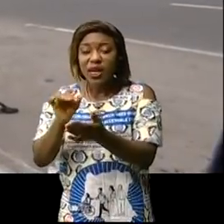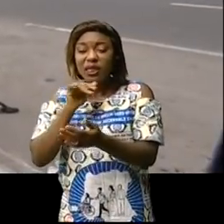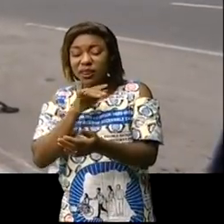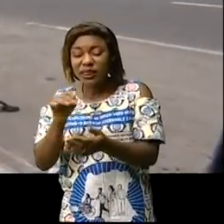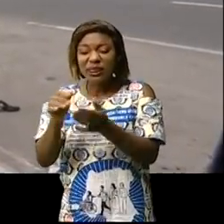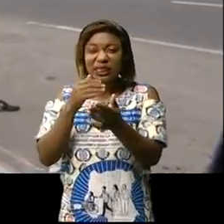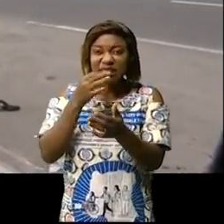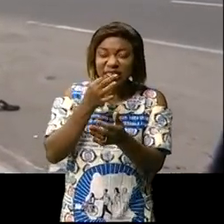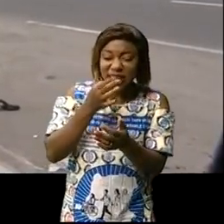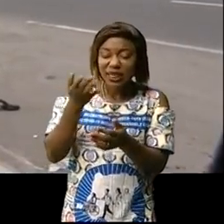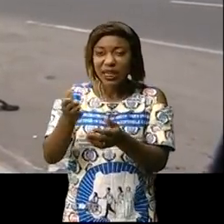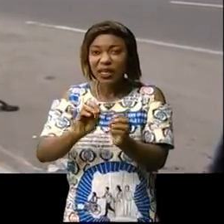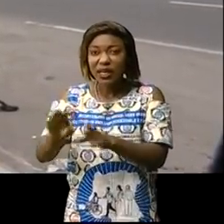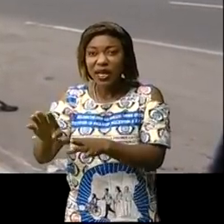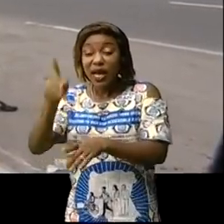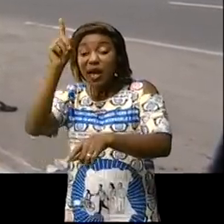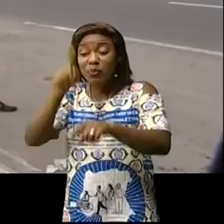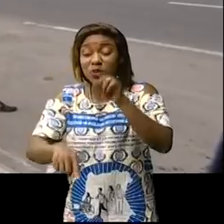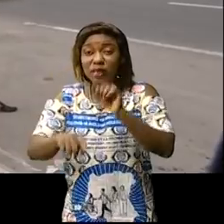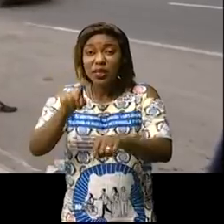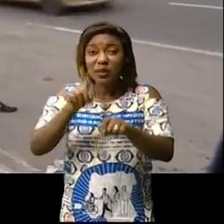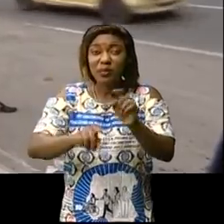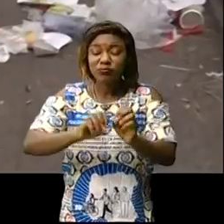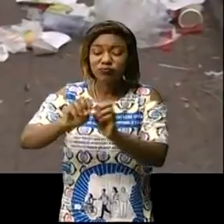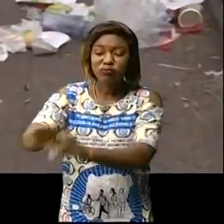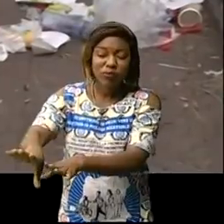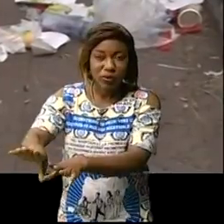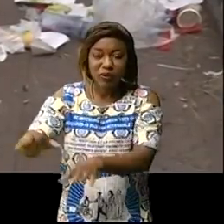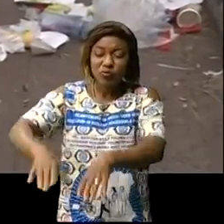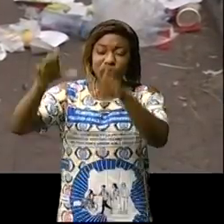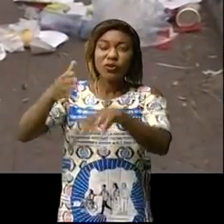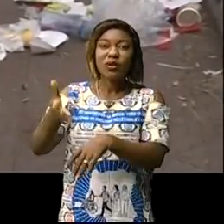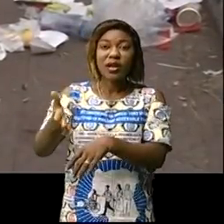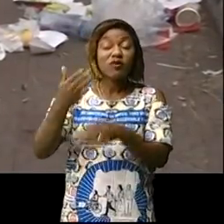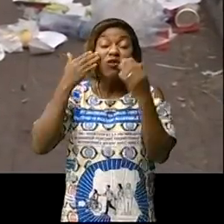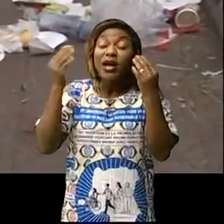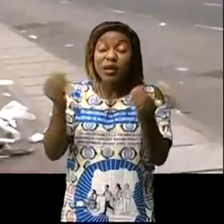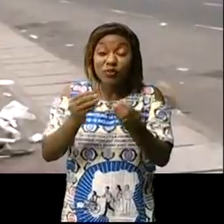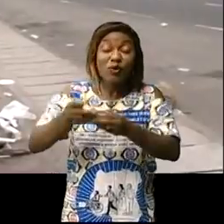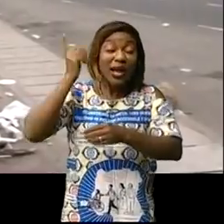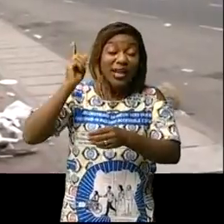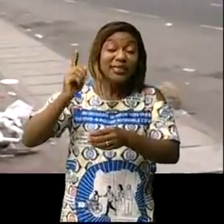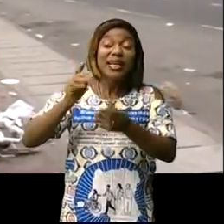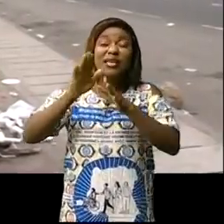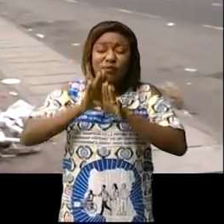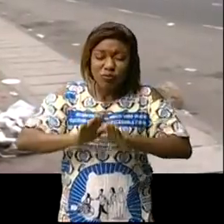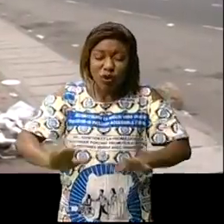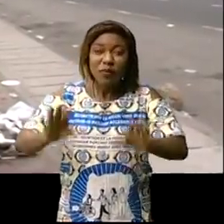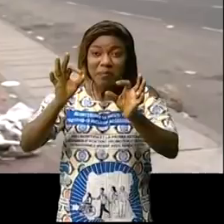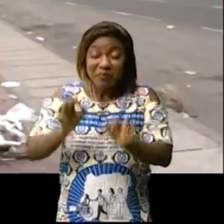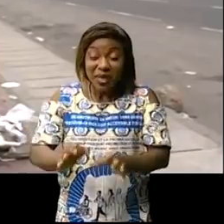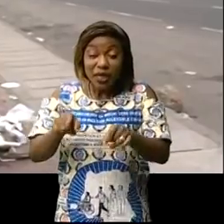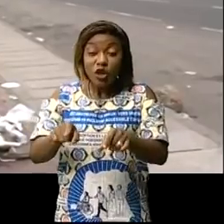poubelles installées pour permettre aux visiteurs de jeter les immondices des bordes c'est ce spectacle qu'offre ces sites situés sur le boulevard Tchatchi